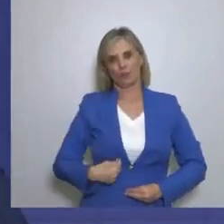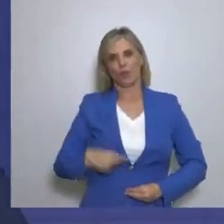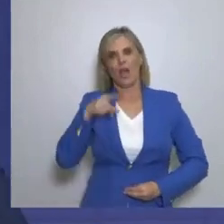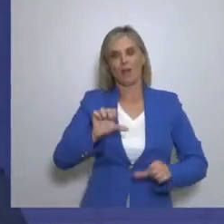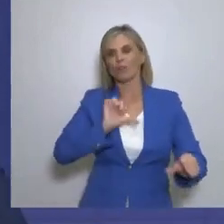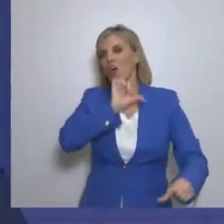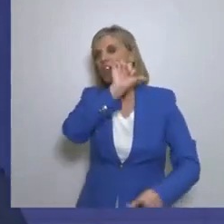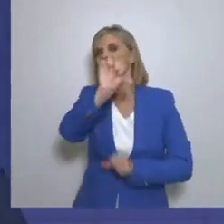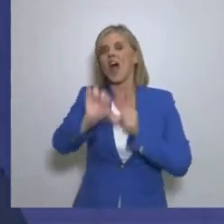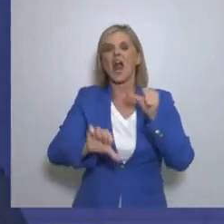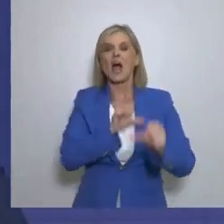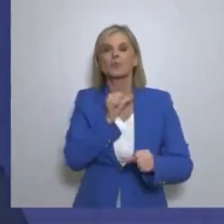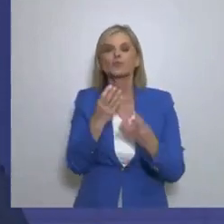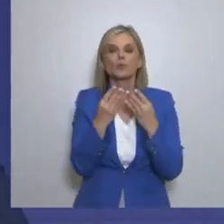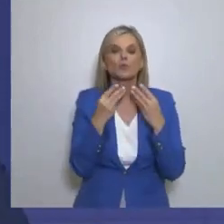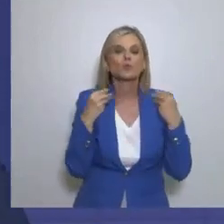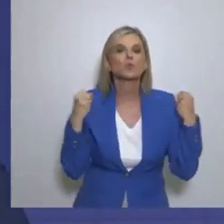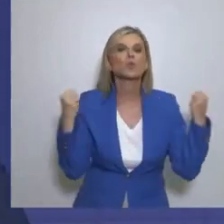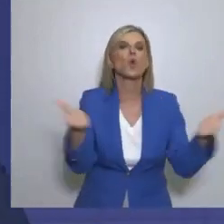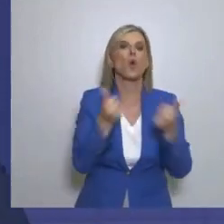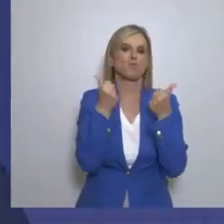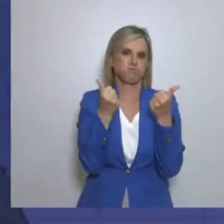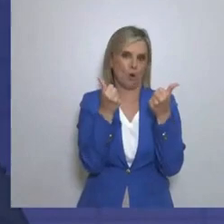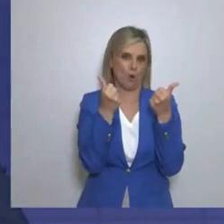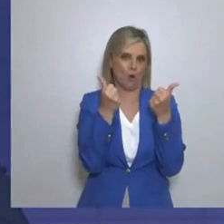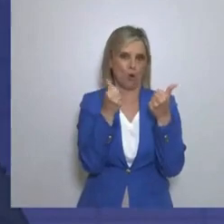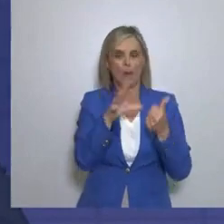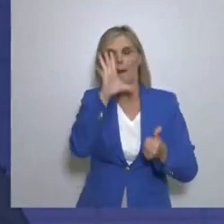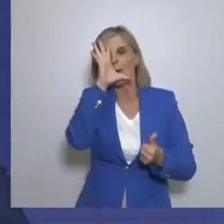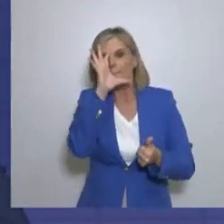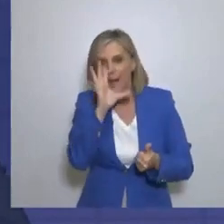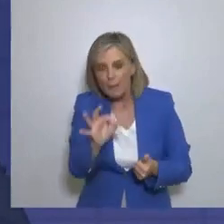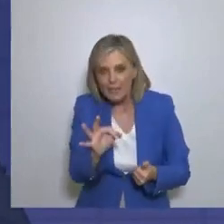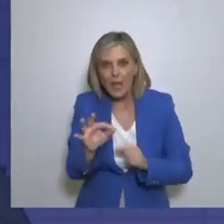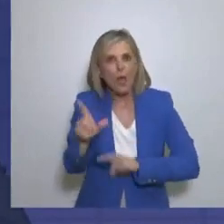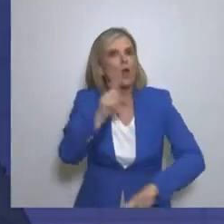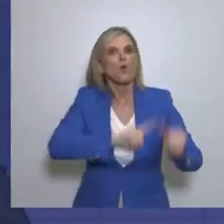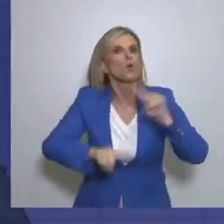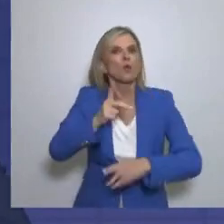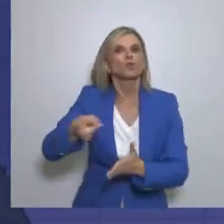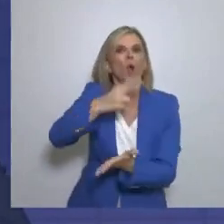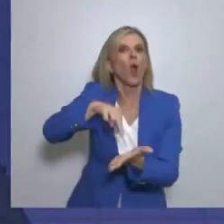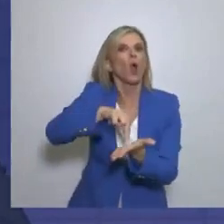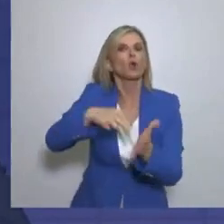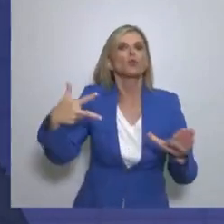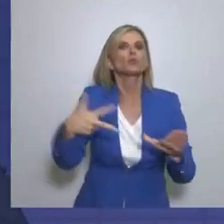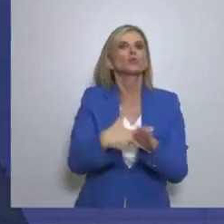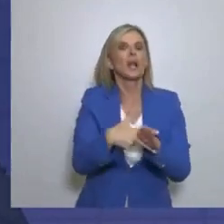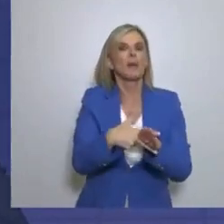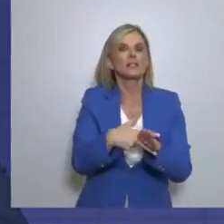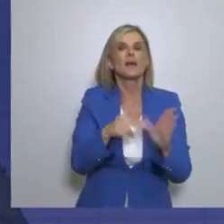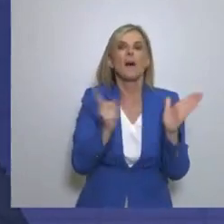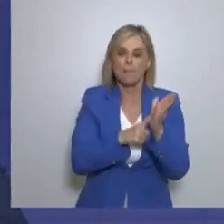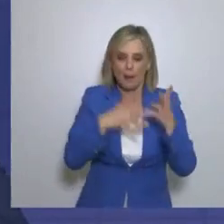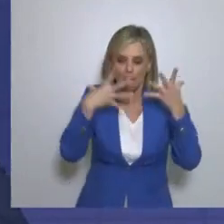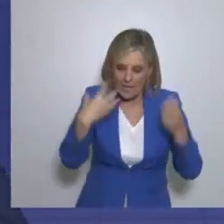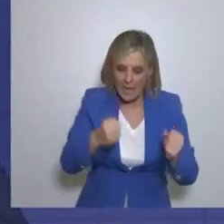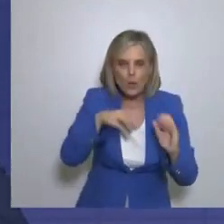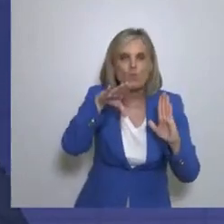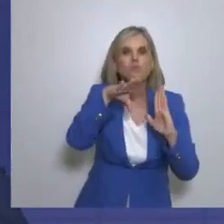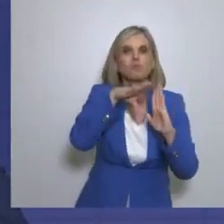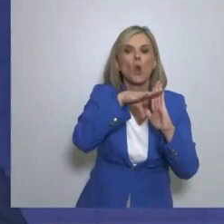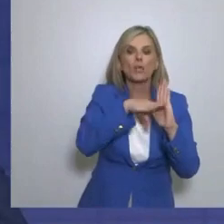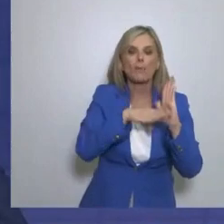Τα τραπεζικά ιδρύματα της πατρίδας μας Και θα μπουν στον πραγματικό τους ρόλο Που δεν είναι τίποτα άλλο από ένα προγραμματισμένο λογιστικό